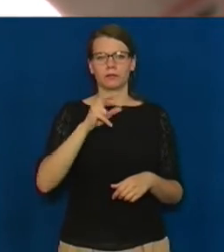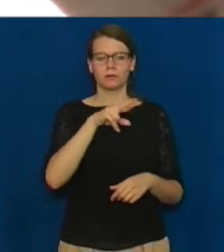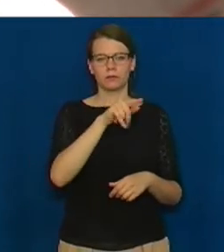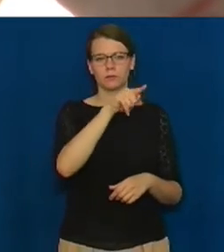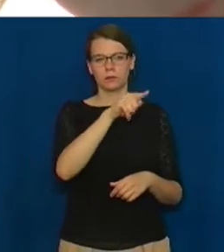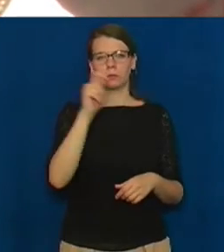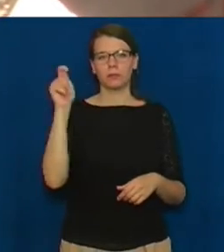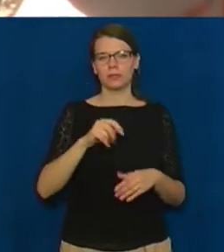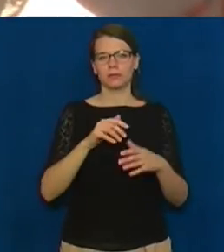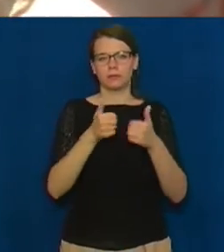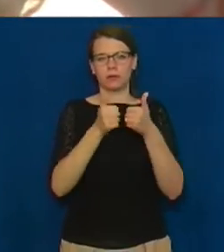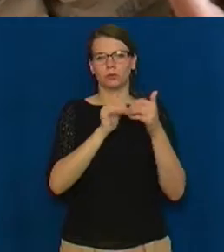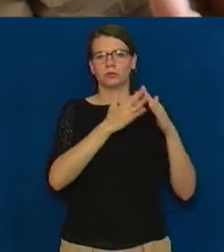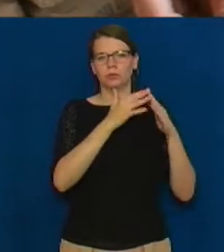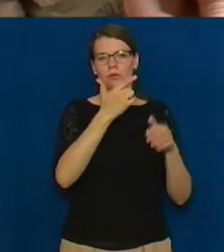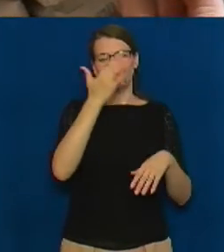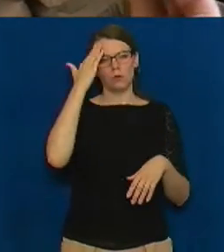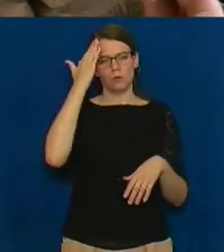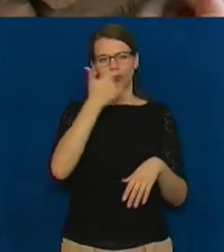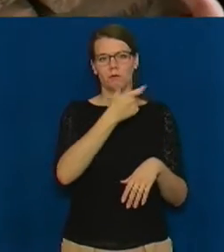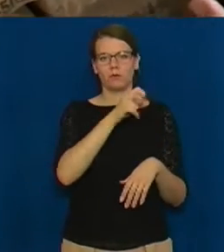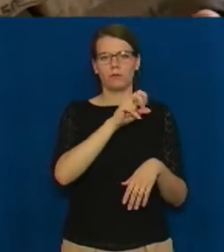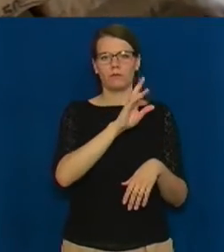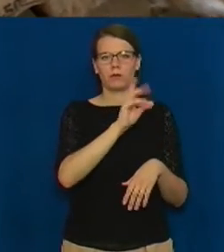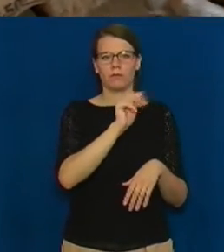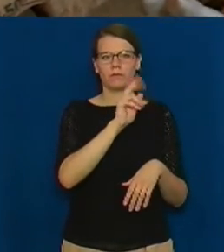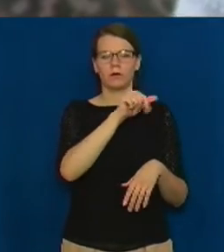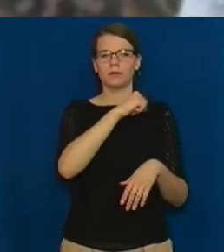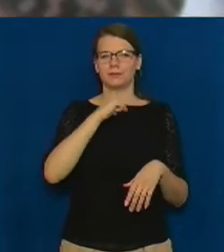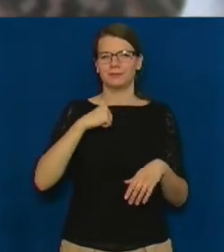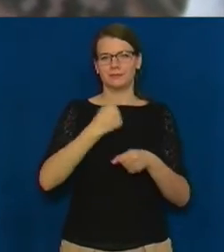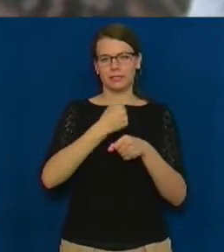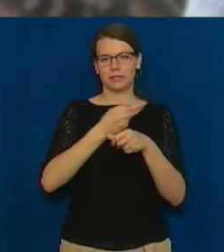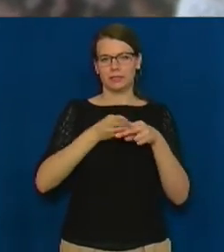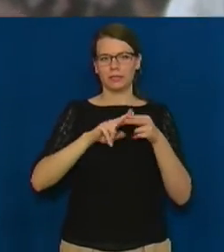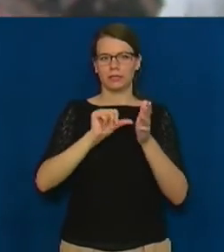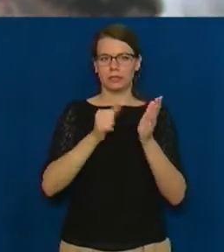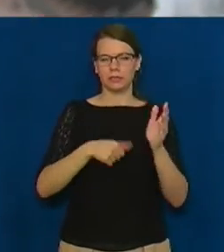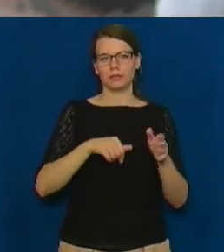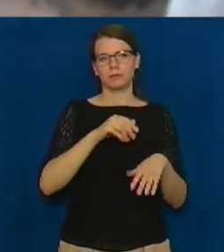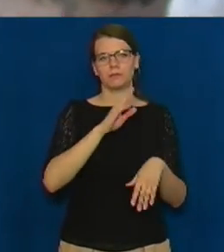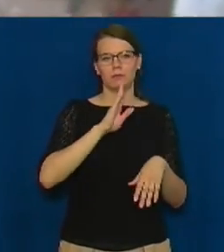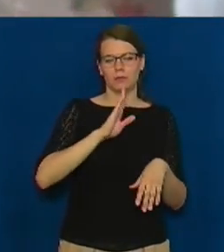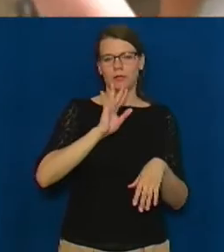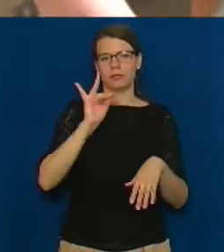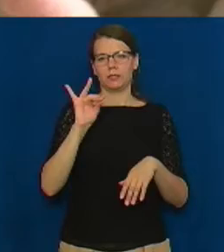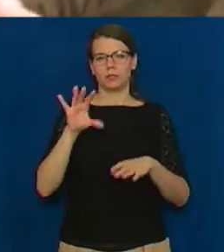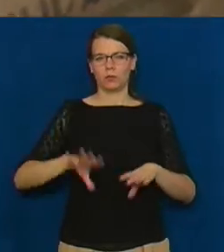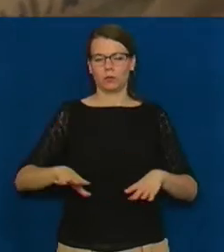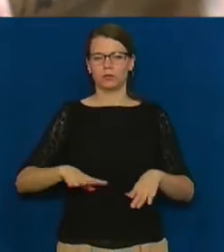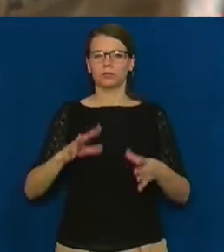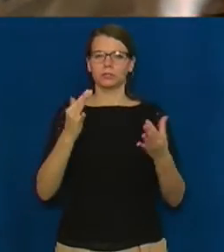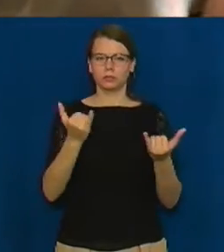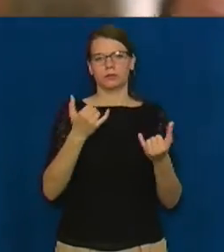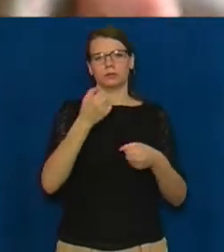сусіднього села Головківка. Дівчина нам показує створені власноруч вироби з глини, конека та бариню. Зараз Наталя працює